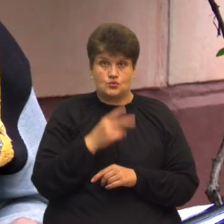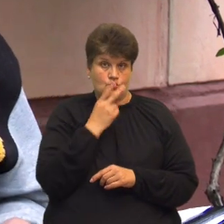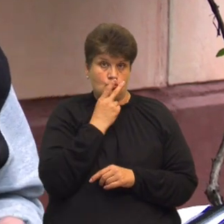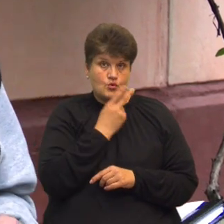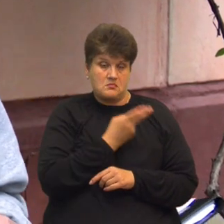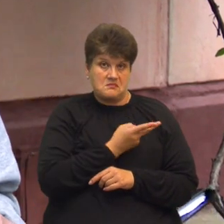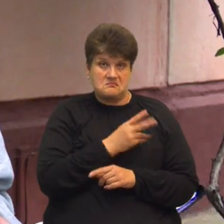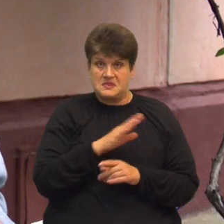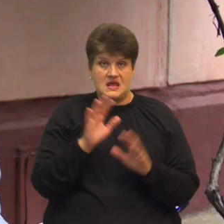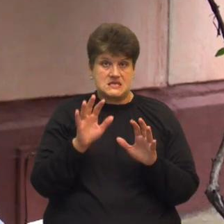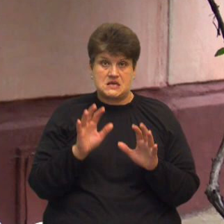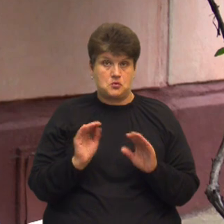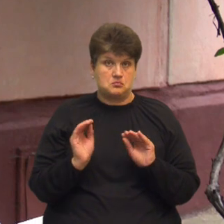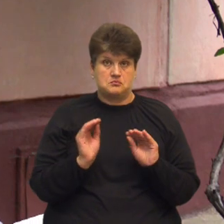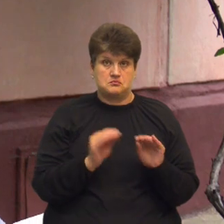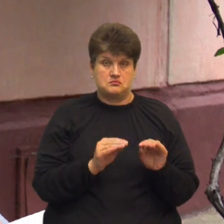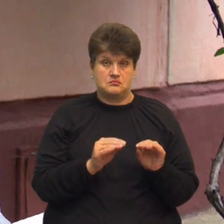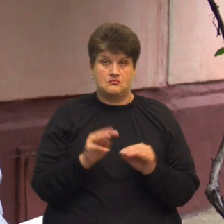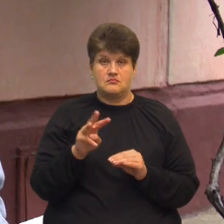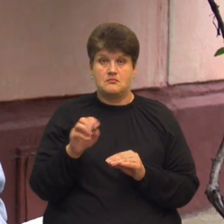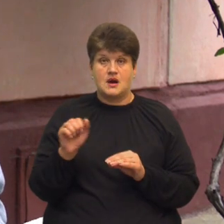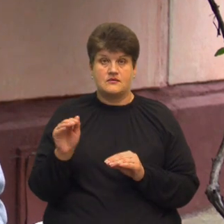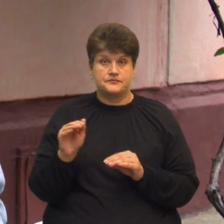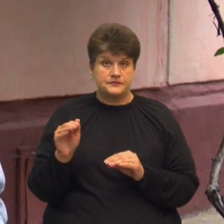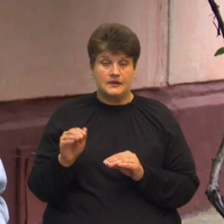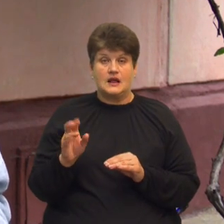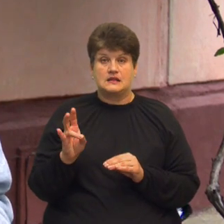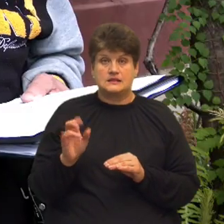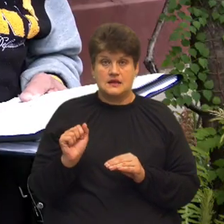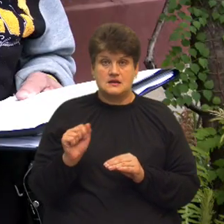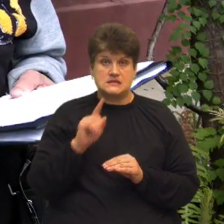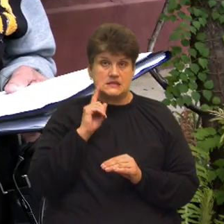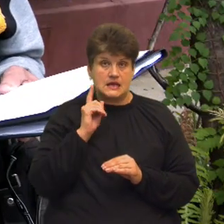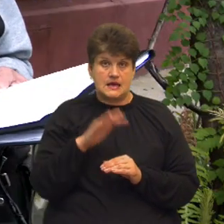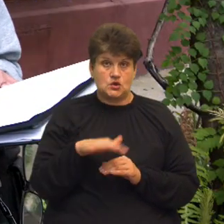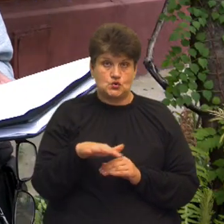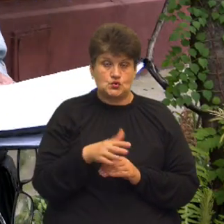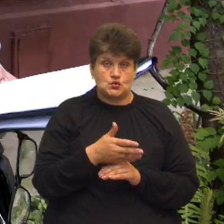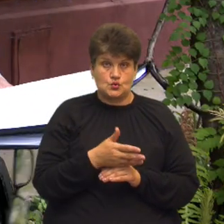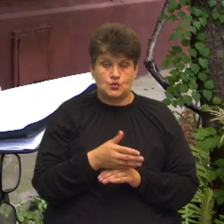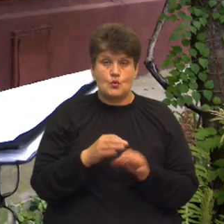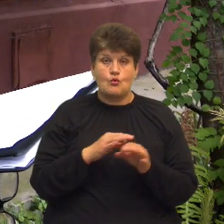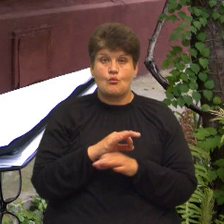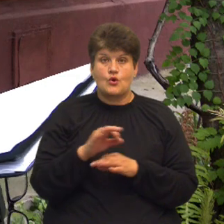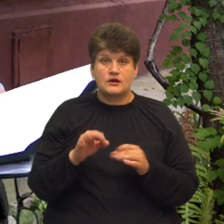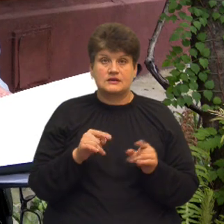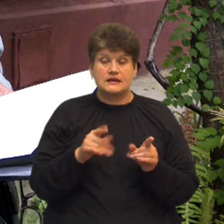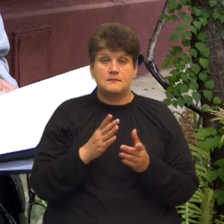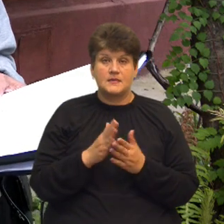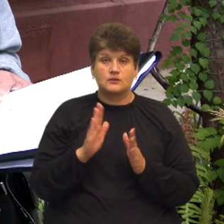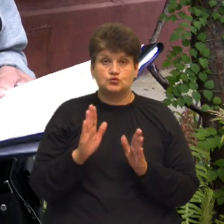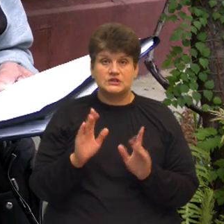незаконно встановлену мафу на зеленій зоні. По проєкту там має бути тільки